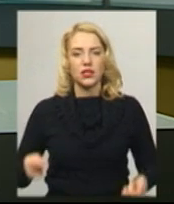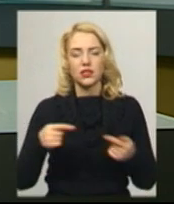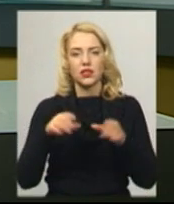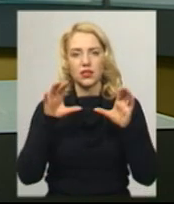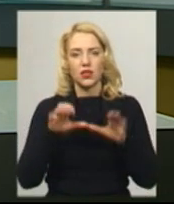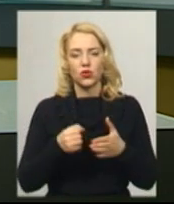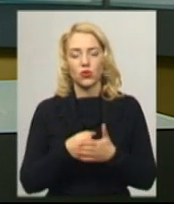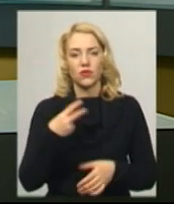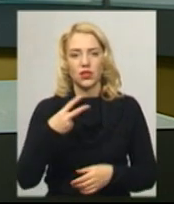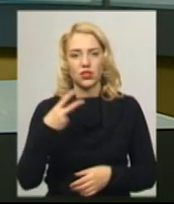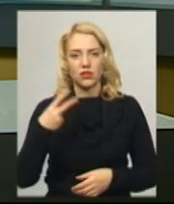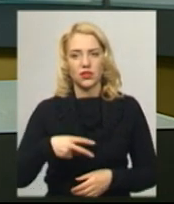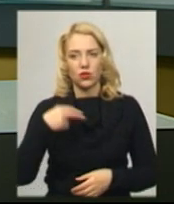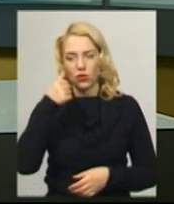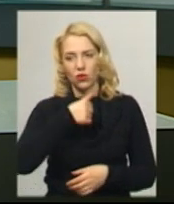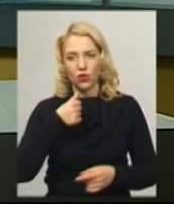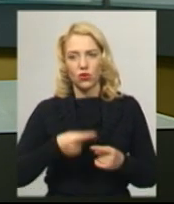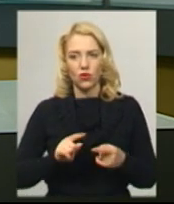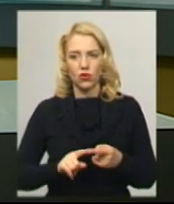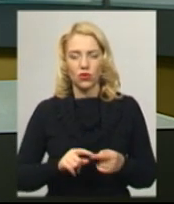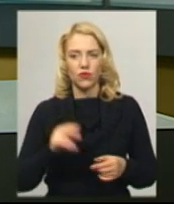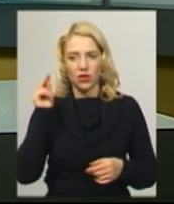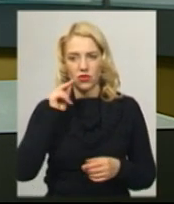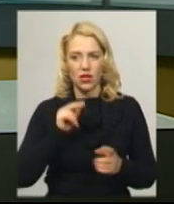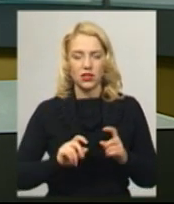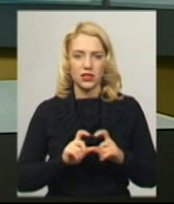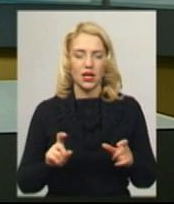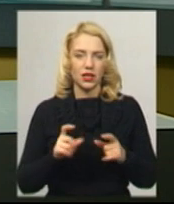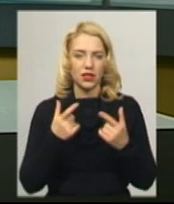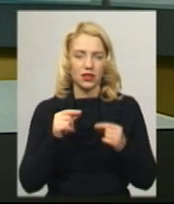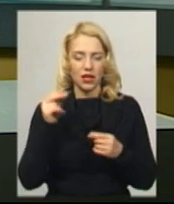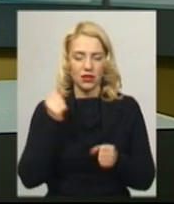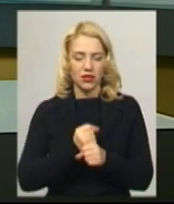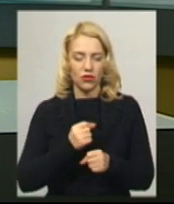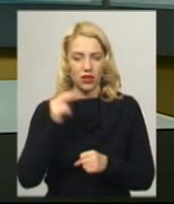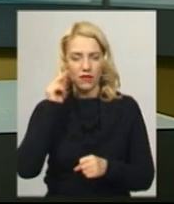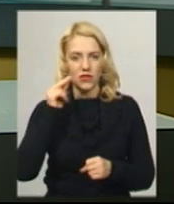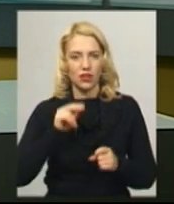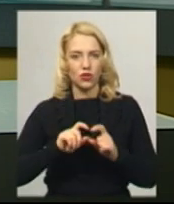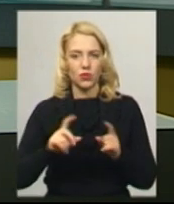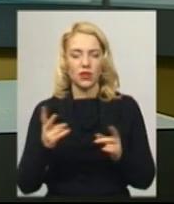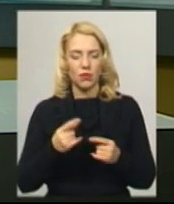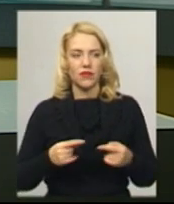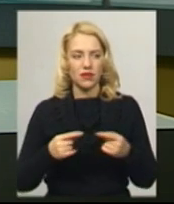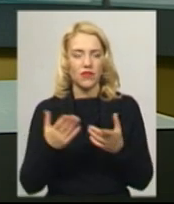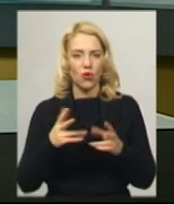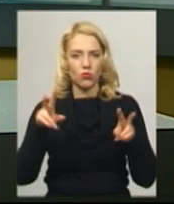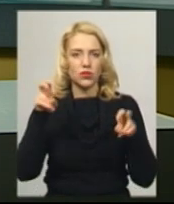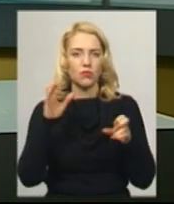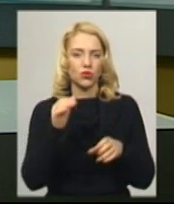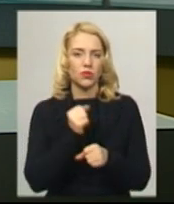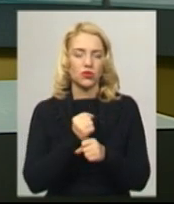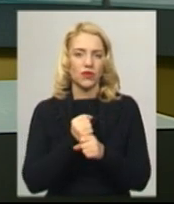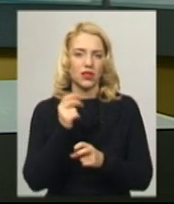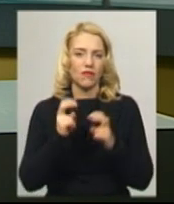законом, до 2022 року в начальних закладах, де діють виробничі комбінати, мають визначитись, у якому статусі працюватимуть виробничі